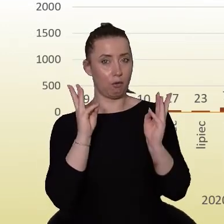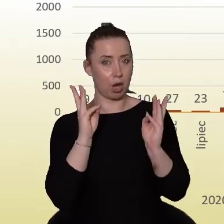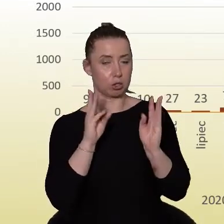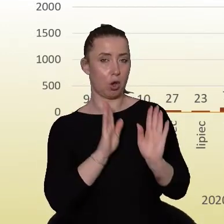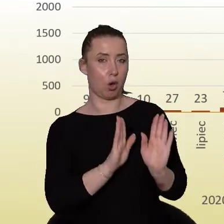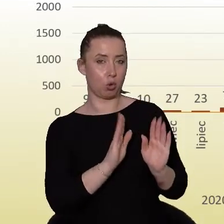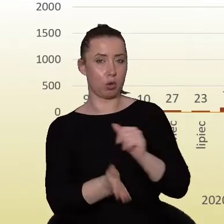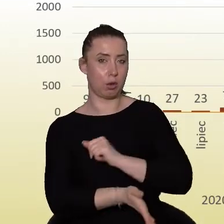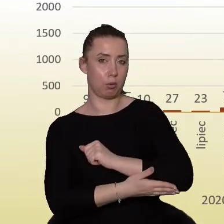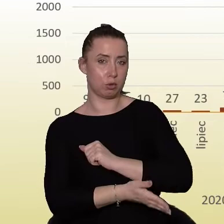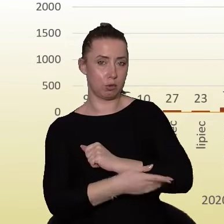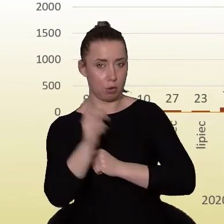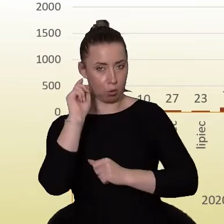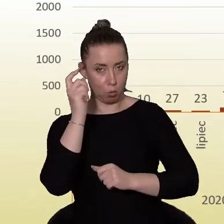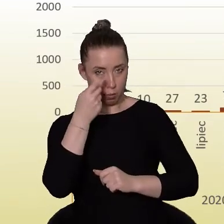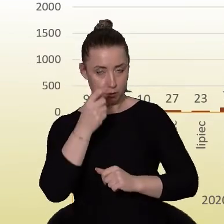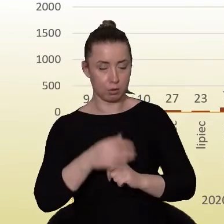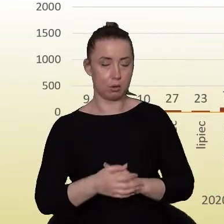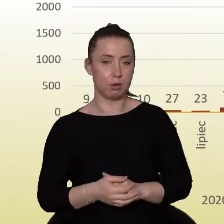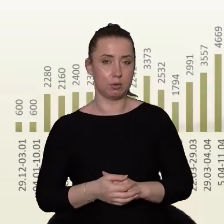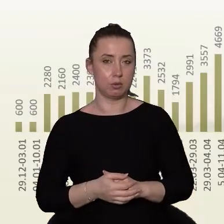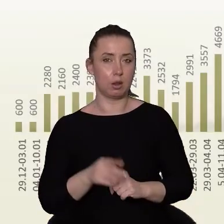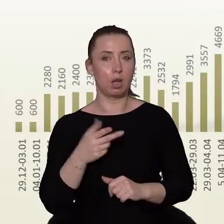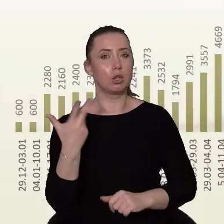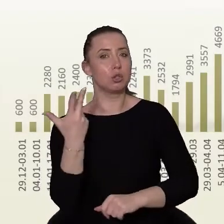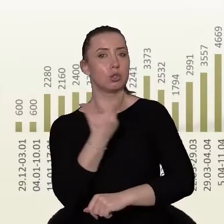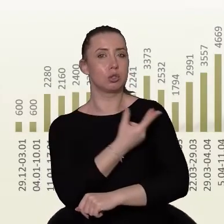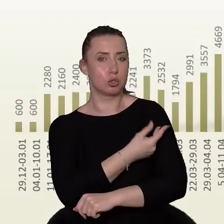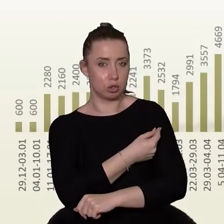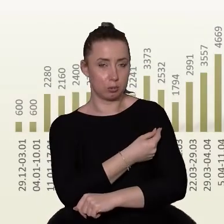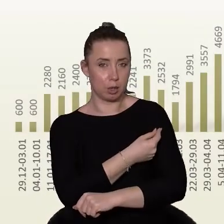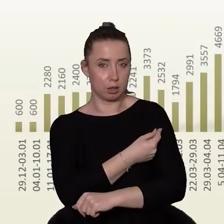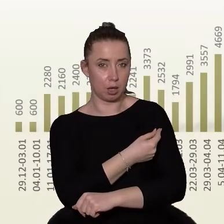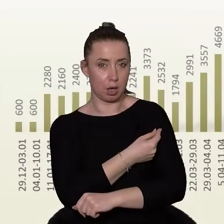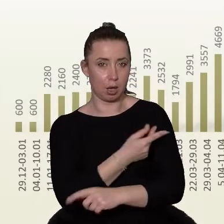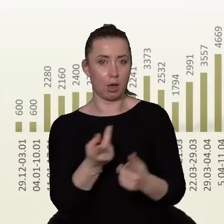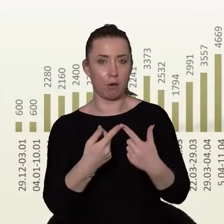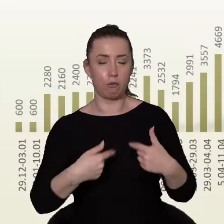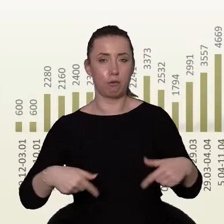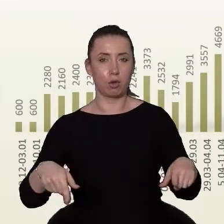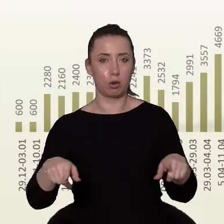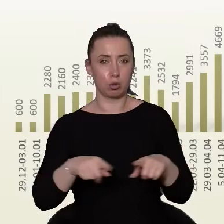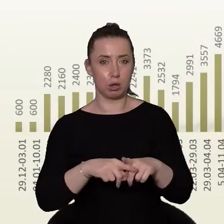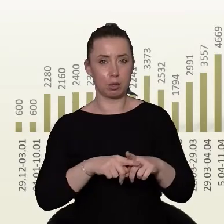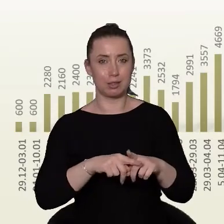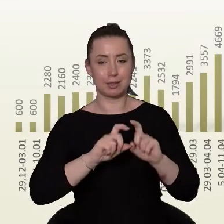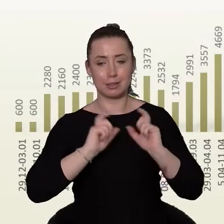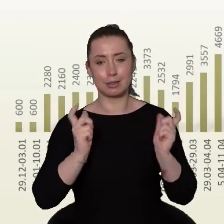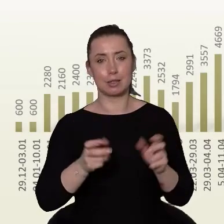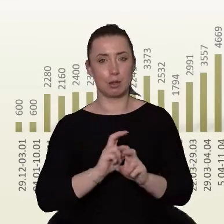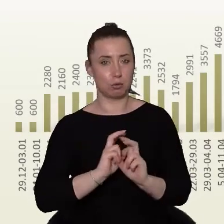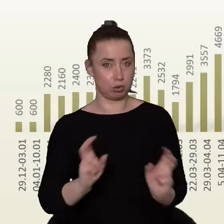podstawowa, główna. Te szczepienia odbywają się w sposób, powiedziałbym, ciągły.